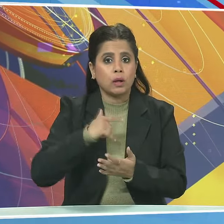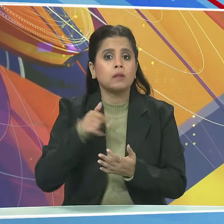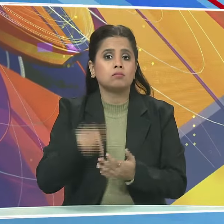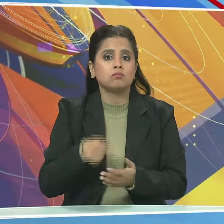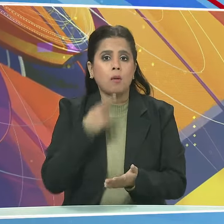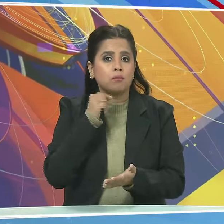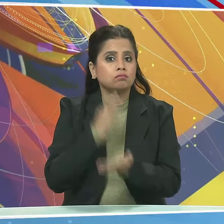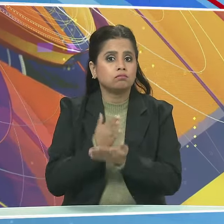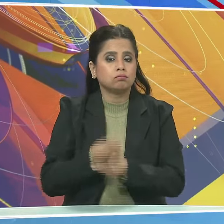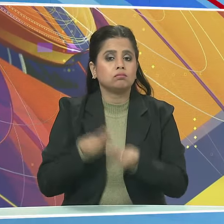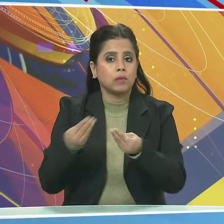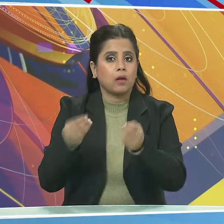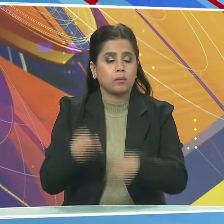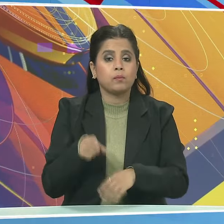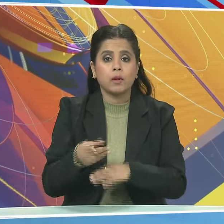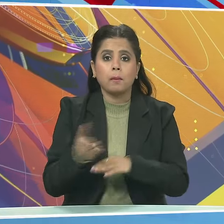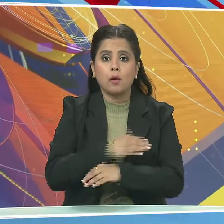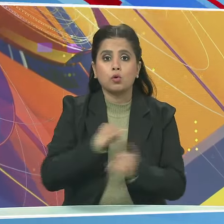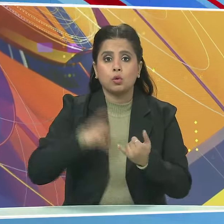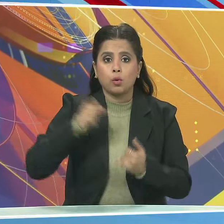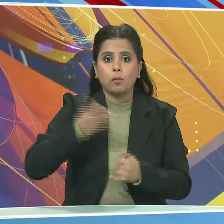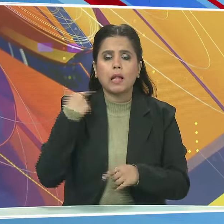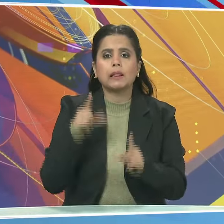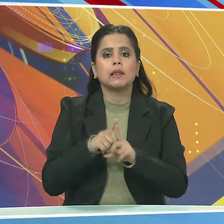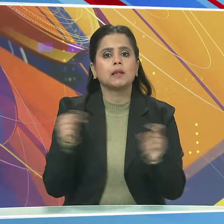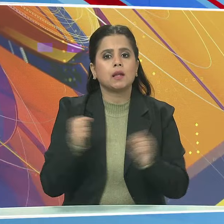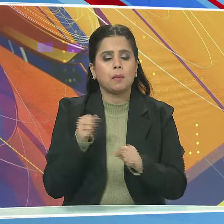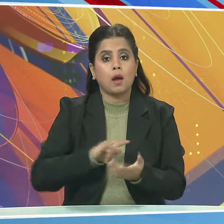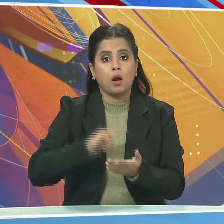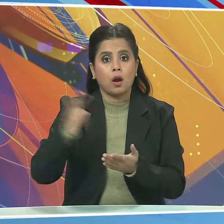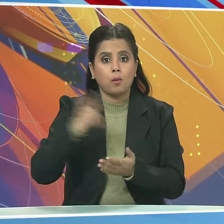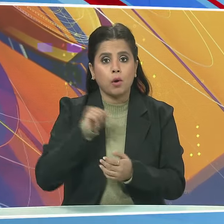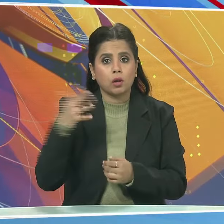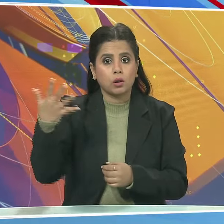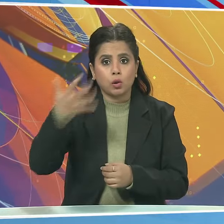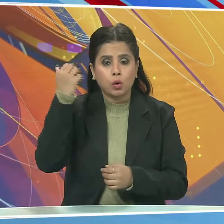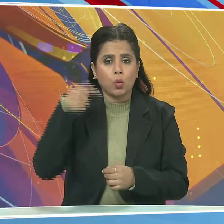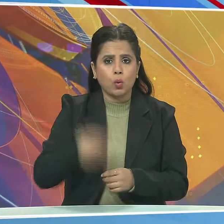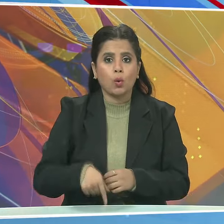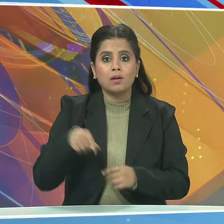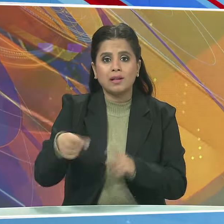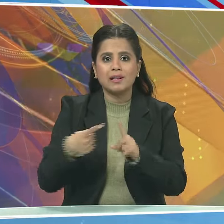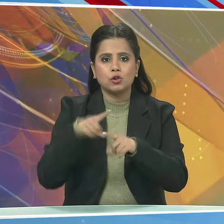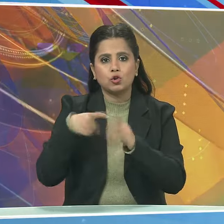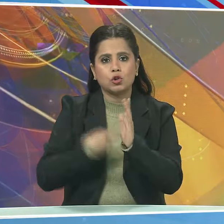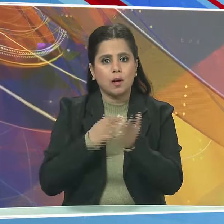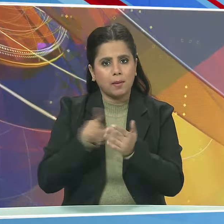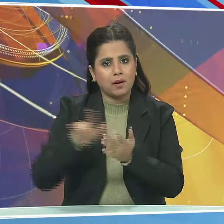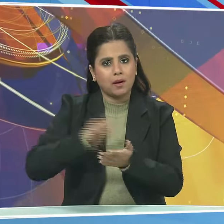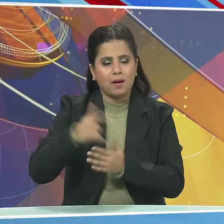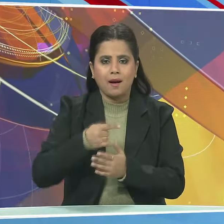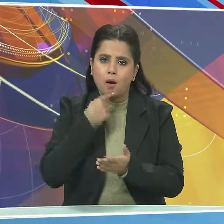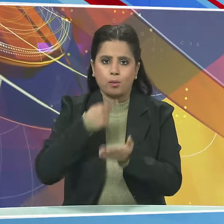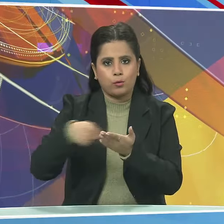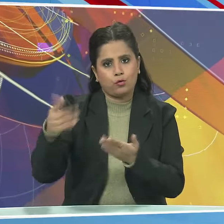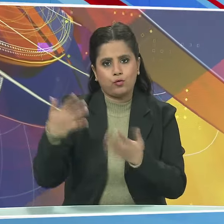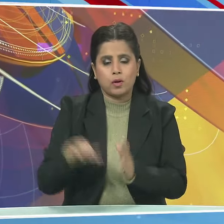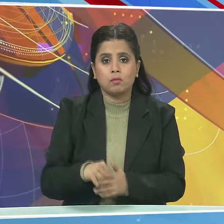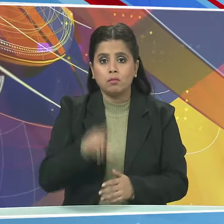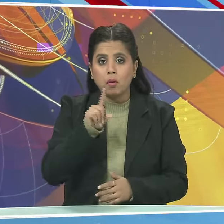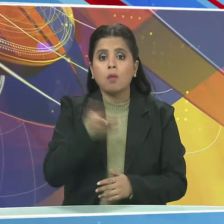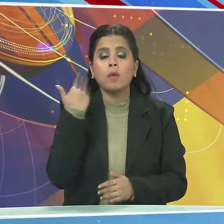होगी इससे पहले सुप्रिम कोट ने दिसंबर में एरपोर्ट अथारिटी को टर्मिनल बनाने की इजासत तो दे दी थी लेकिन